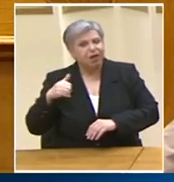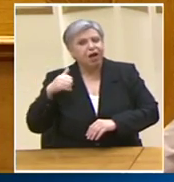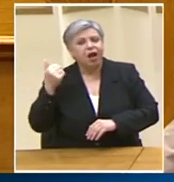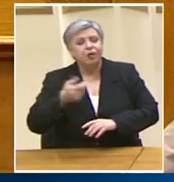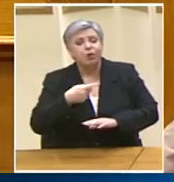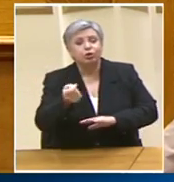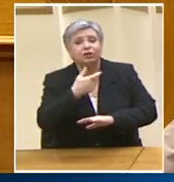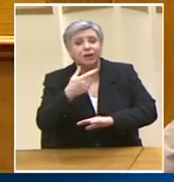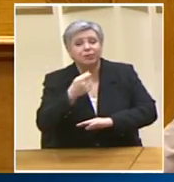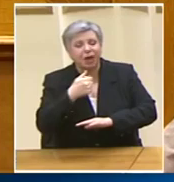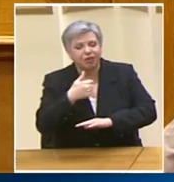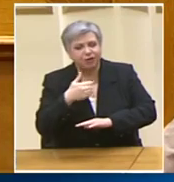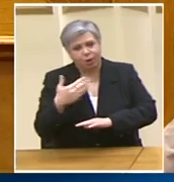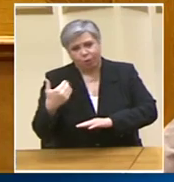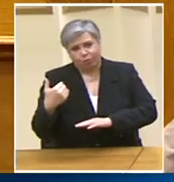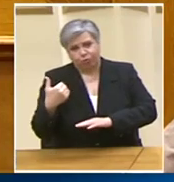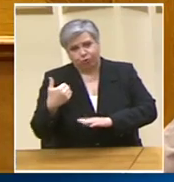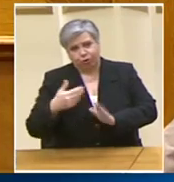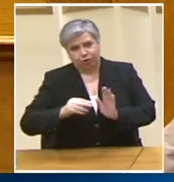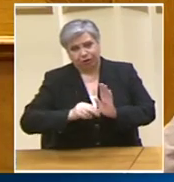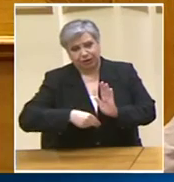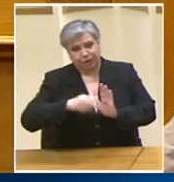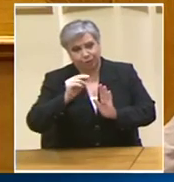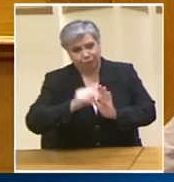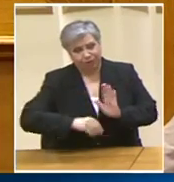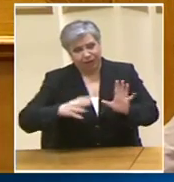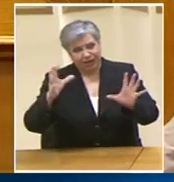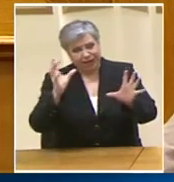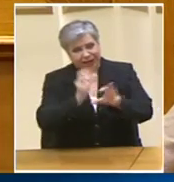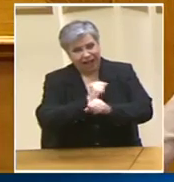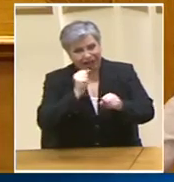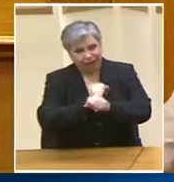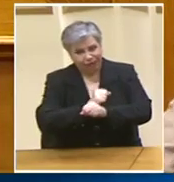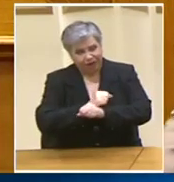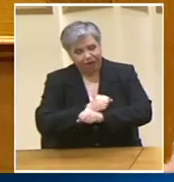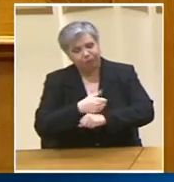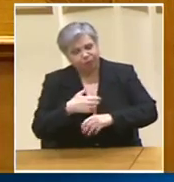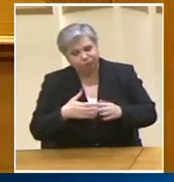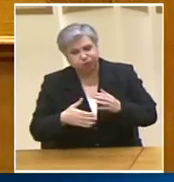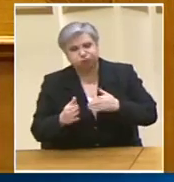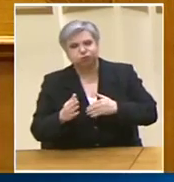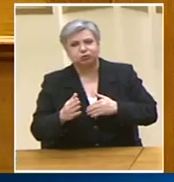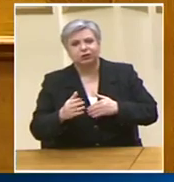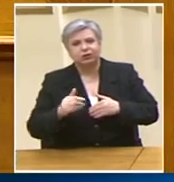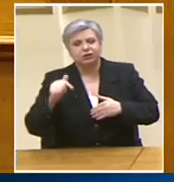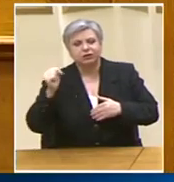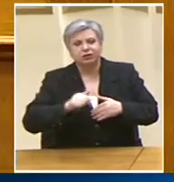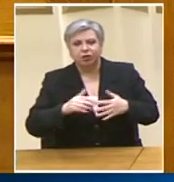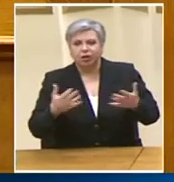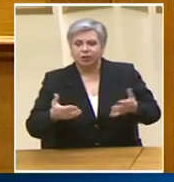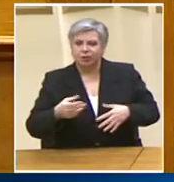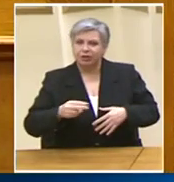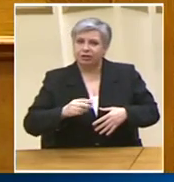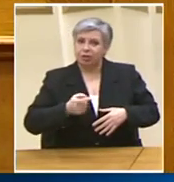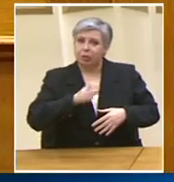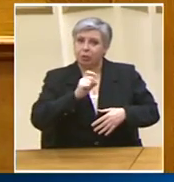μνημόνια Είχαμε ψηφίσει μαζί σας είναι η αλήθεια Γιατί και εσείς ψηφίσατε στη Βουλή Πάνω από τρία δισεκατομμύρια Μέτρα